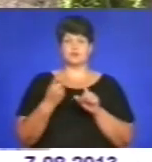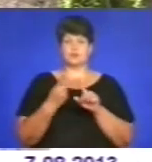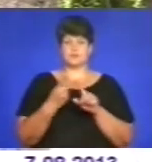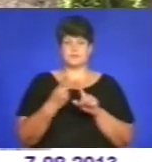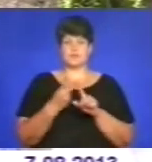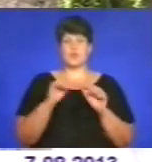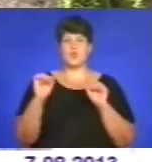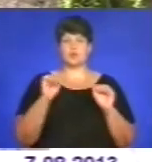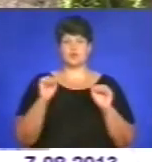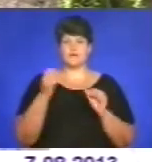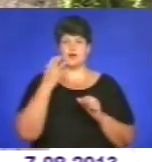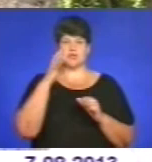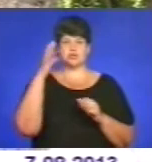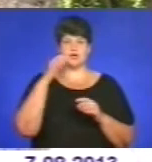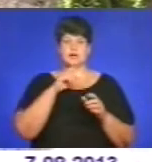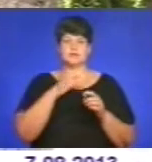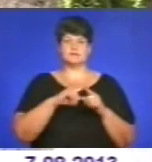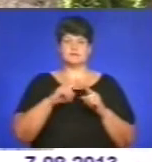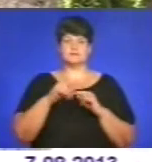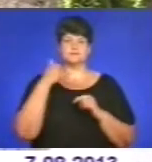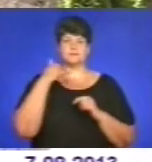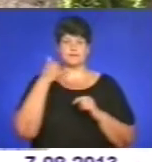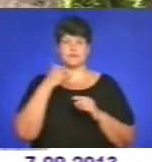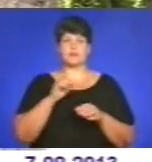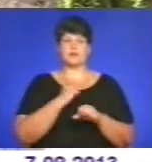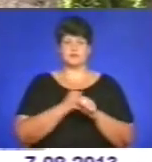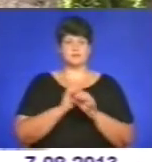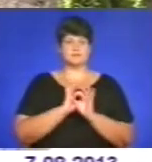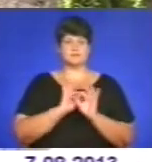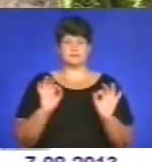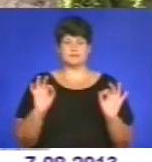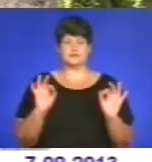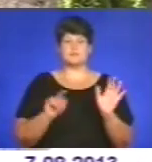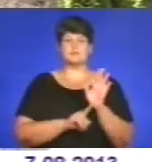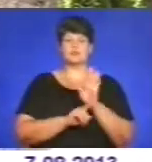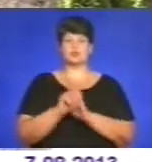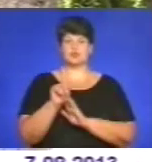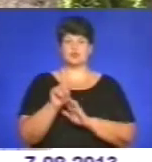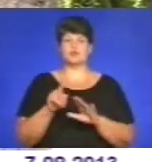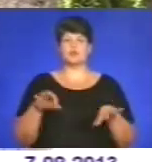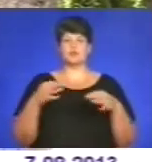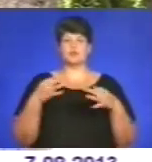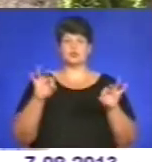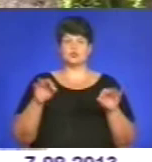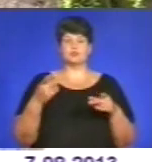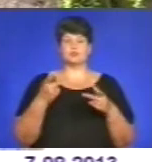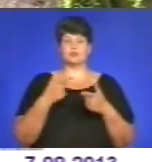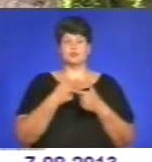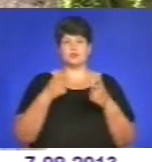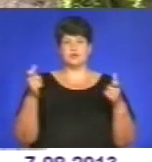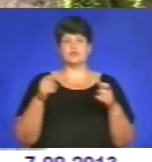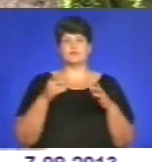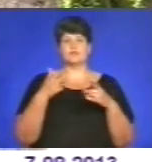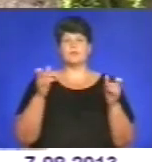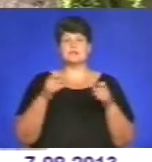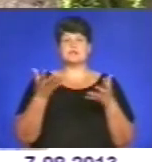урядова гаряча телефонна лінія працює активно. І започаткований доступ до публічної інформації, законки, які прийняті